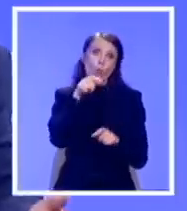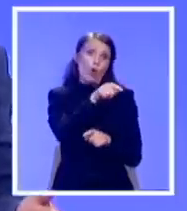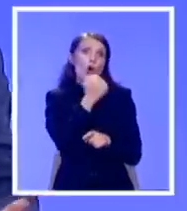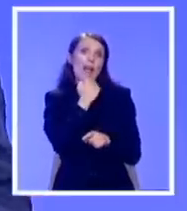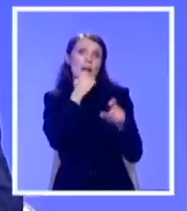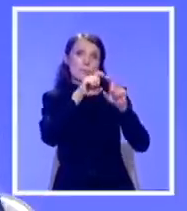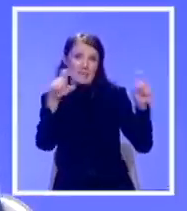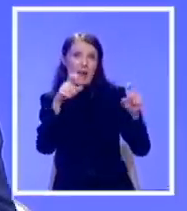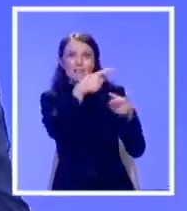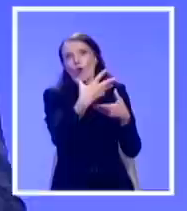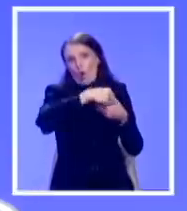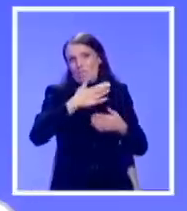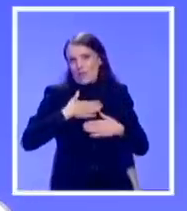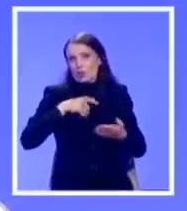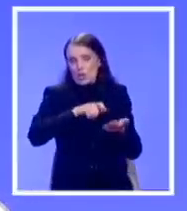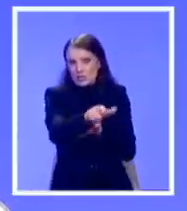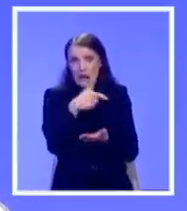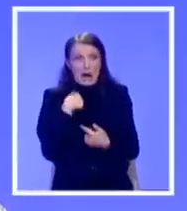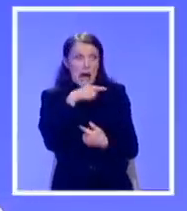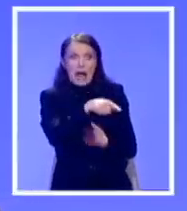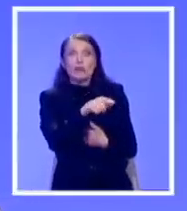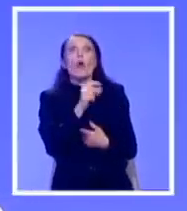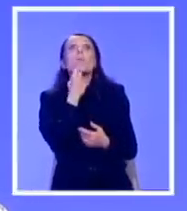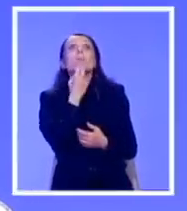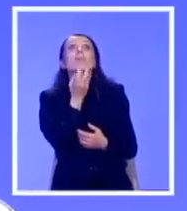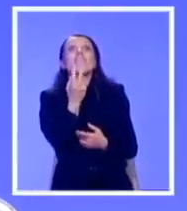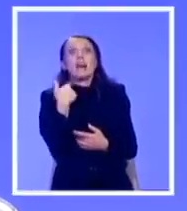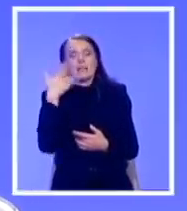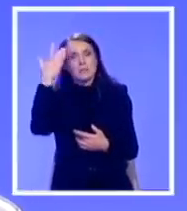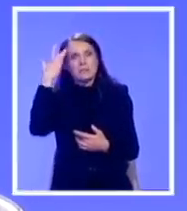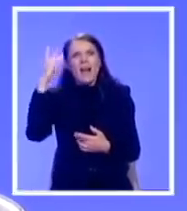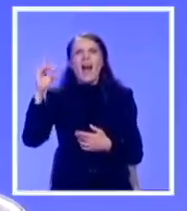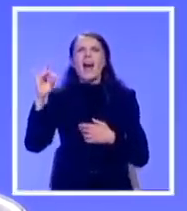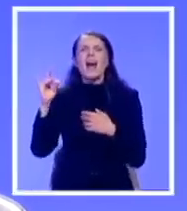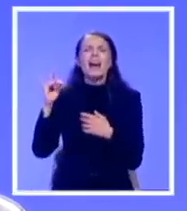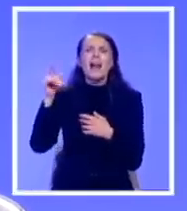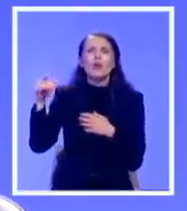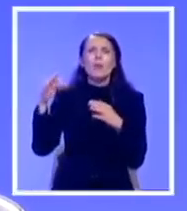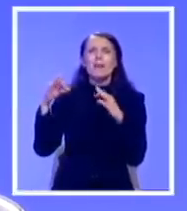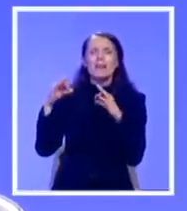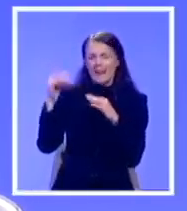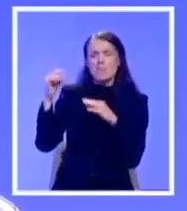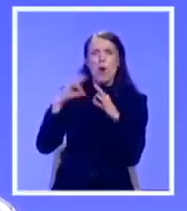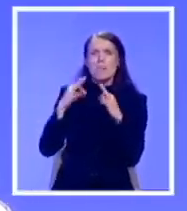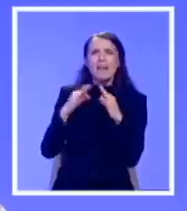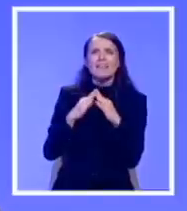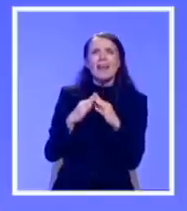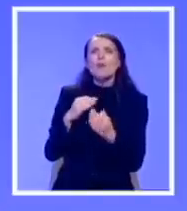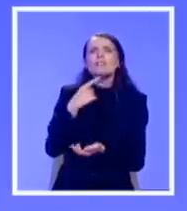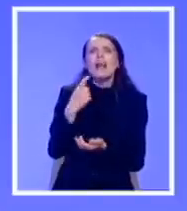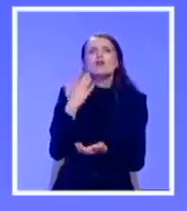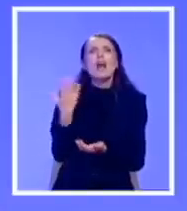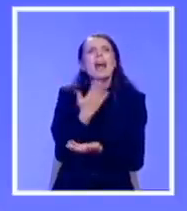recimo, stvari koje ja nemam pojma. Ali što bi rekao, već pomenuti Rambo Madels, jedan me pitao, gdje je mudrac šio dijelo? Ja kažem, gdje? Pa kod krojača.